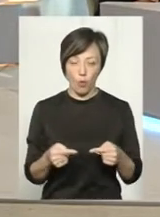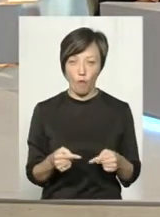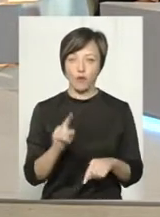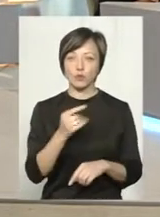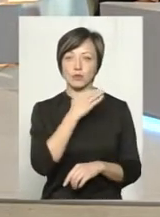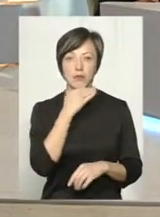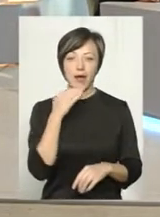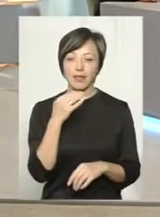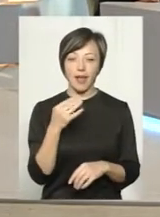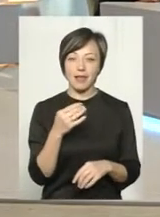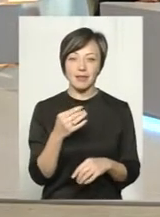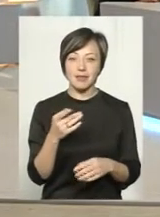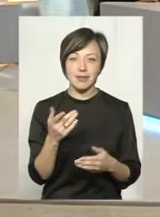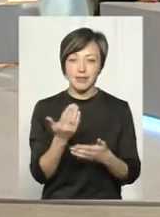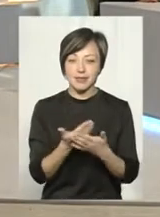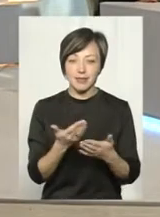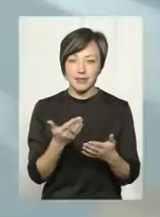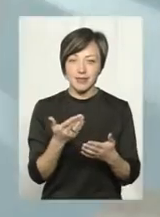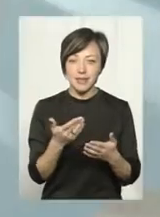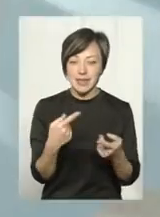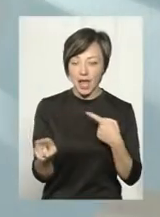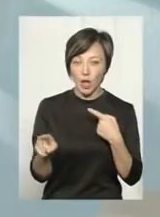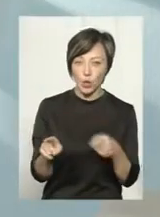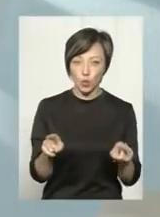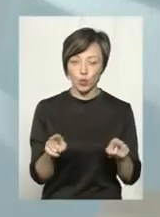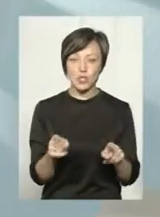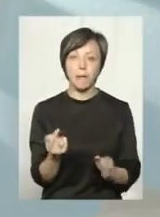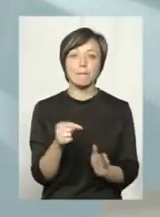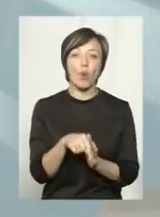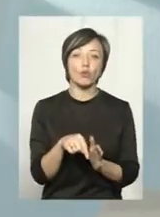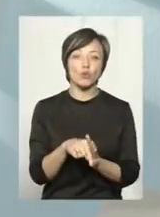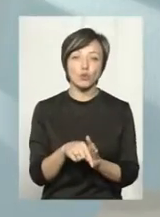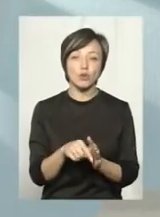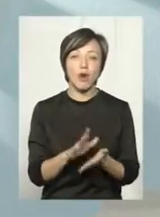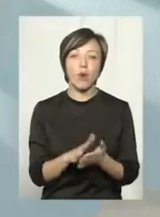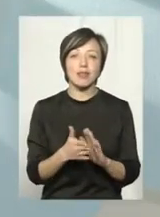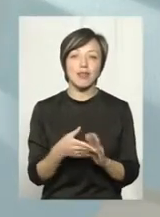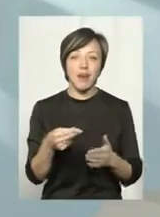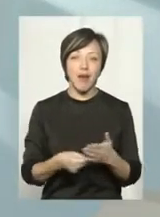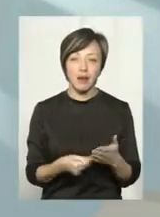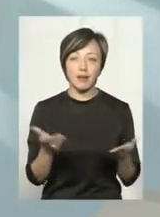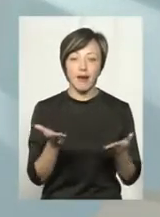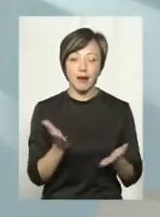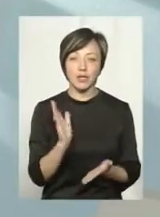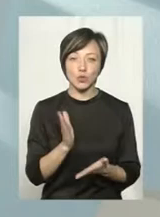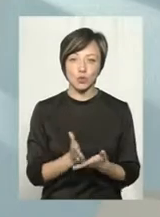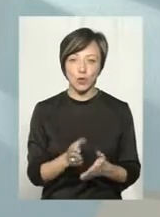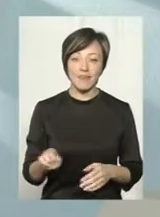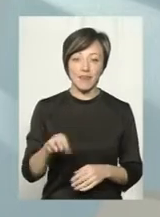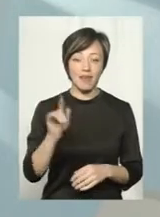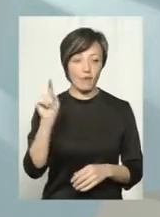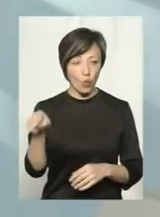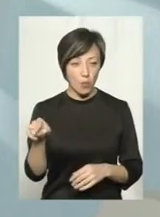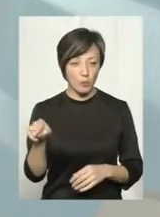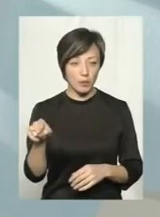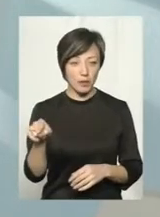багато неточностей. І, по суті, суть контракта, яка існує в Європі,